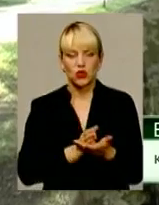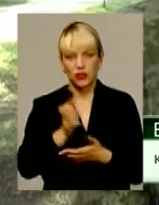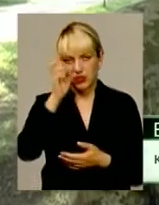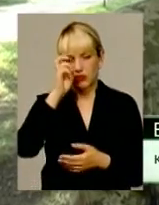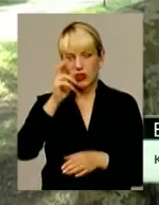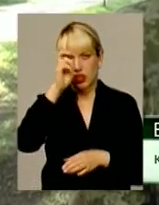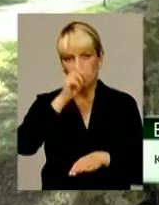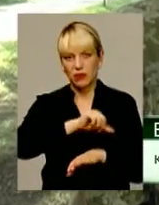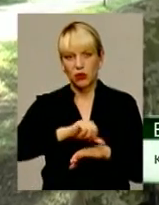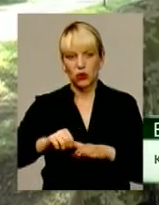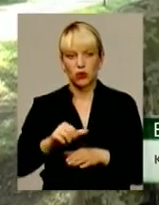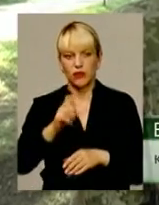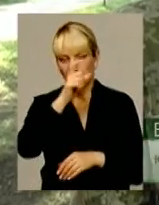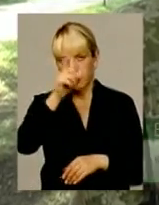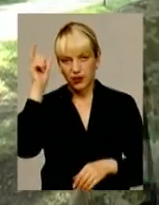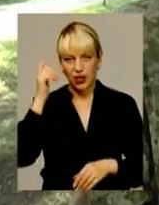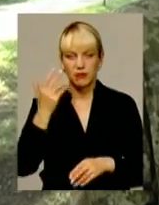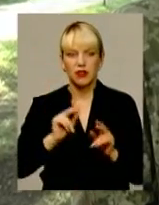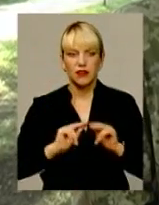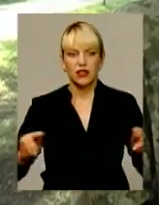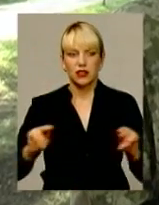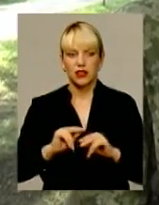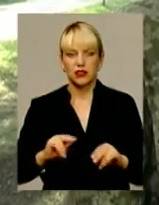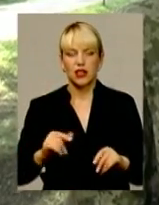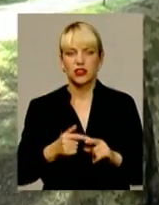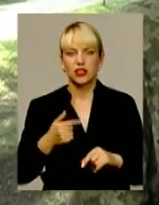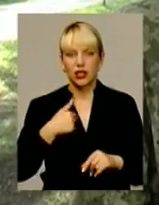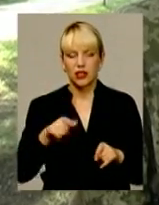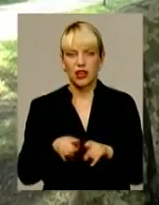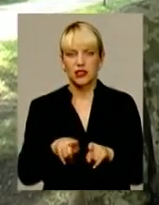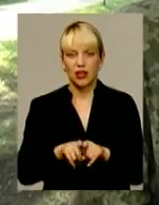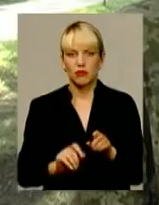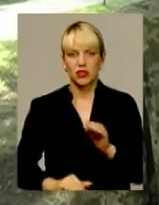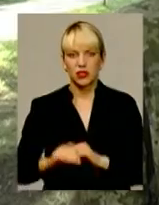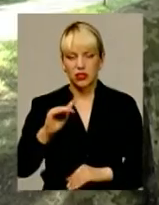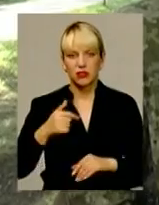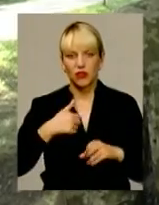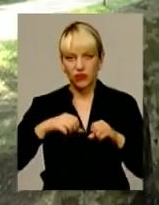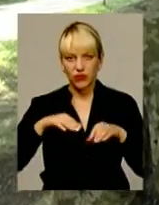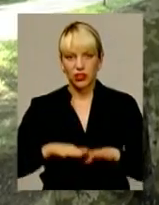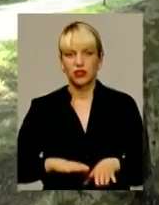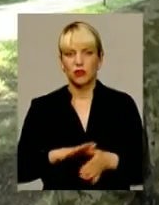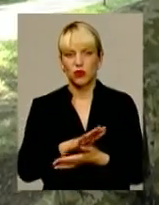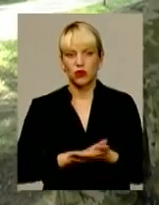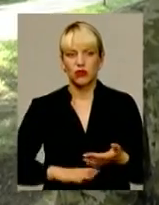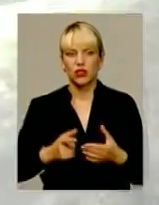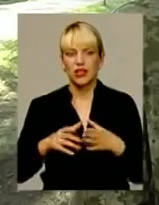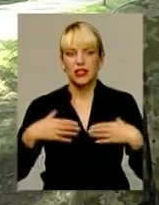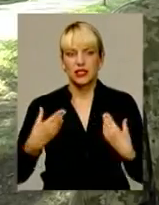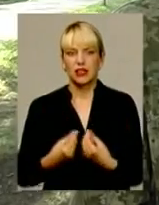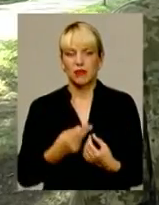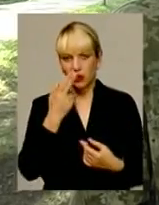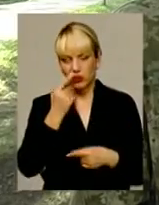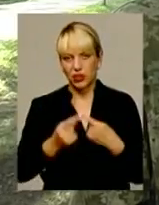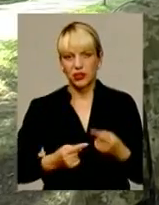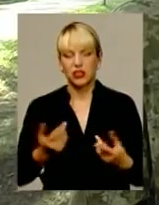прокурданні академії. Вони там викладають, і я ось так з самого дитинства вирішив також продовжити цю сімейну традицію. А